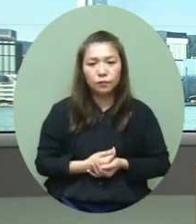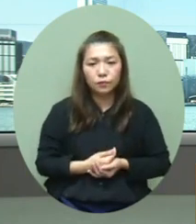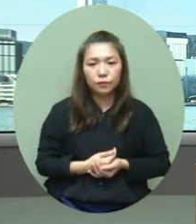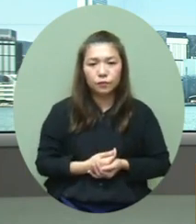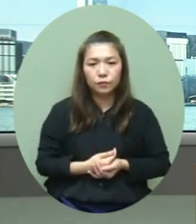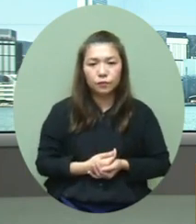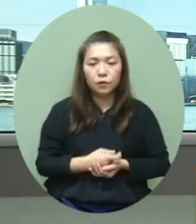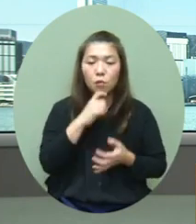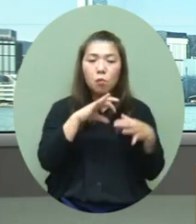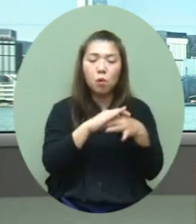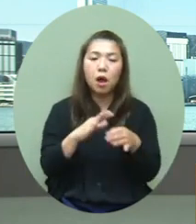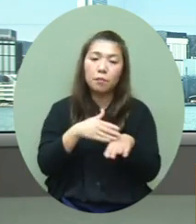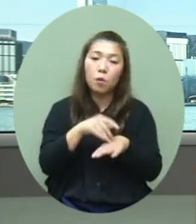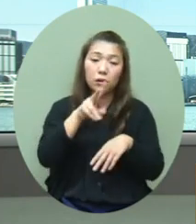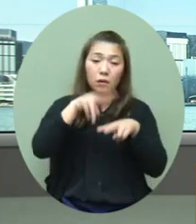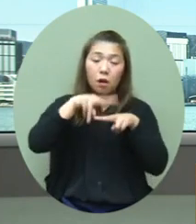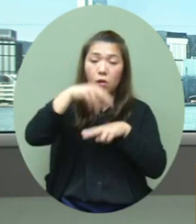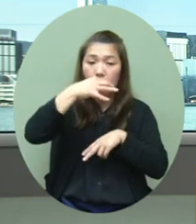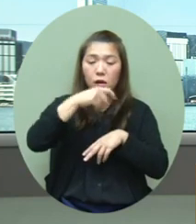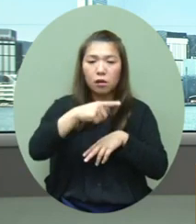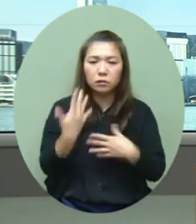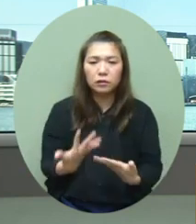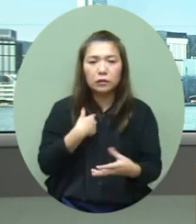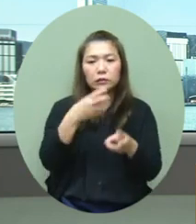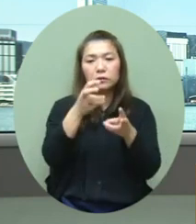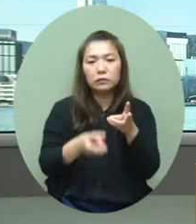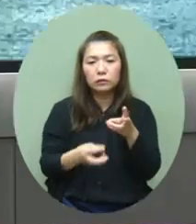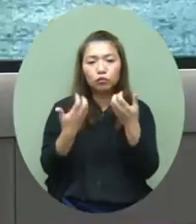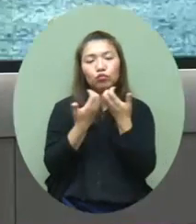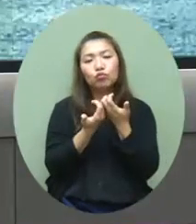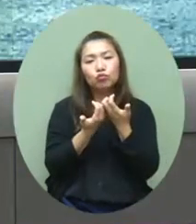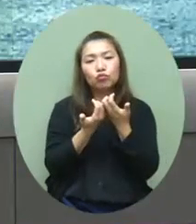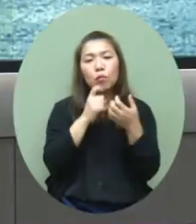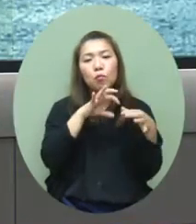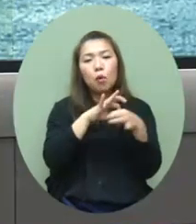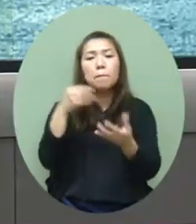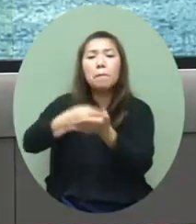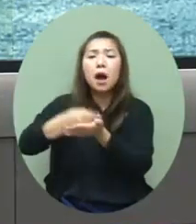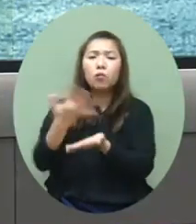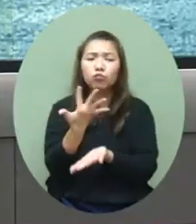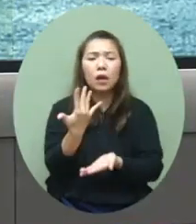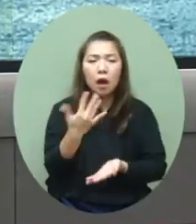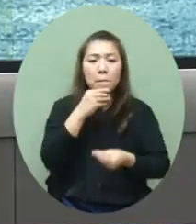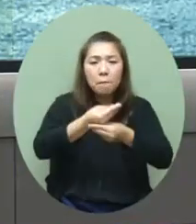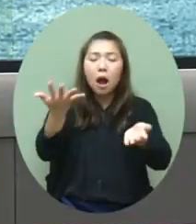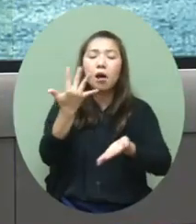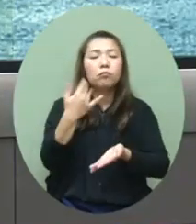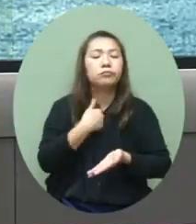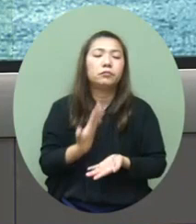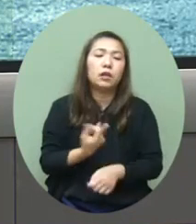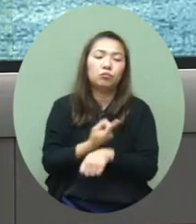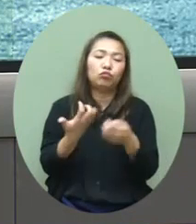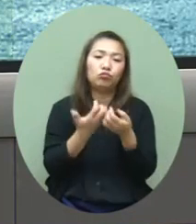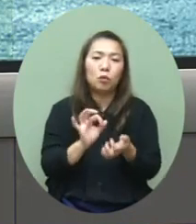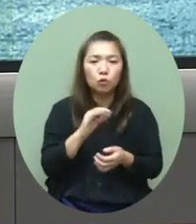就著剛才說的內地藥物我手上沒有那個數字關於採購了多少和派了多少不過